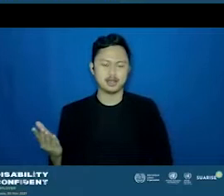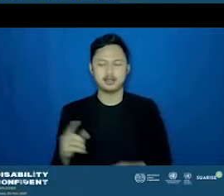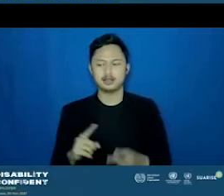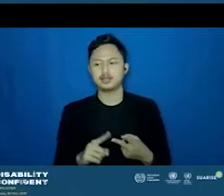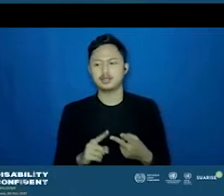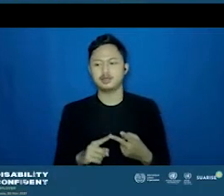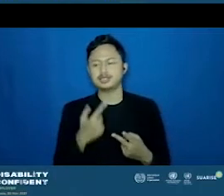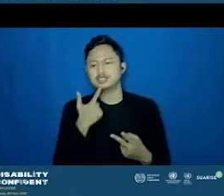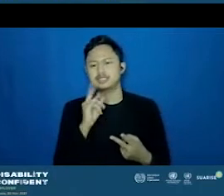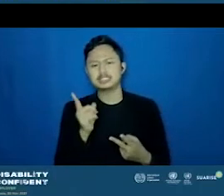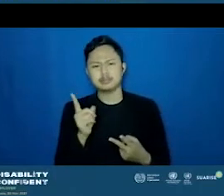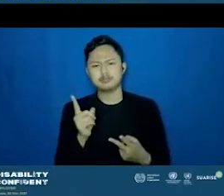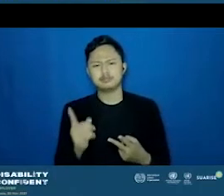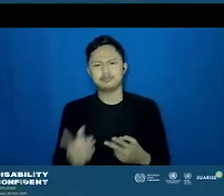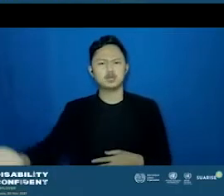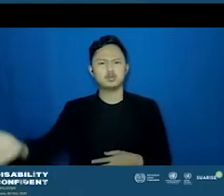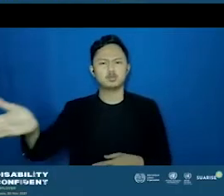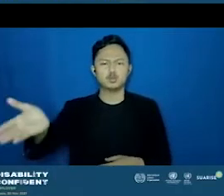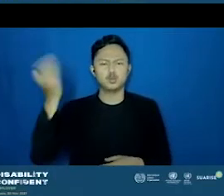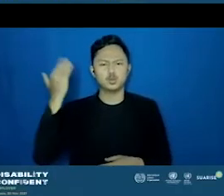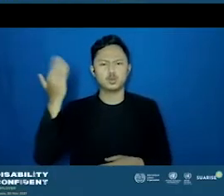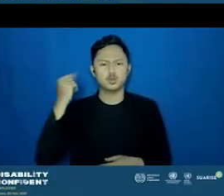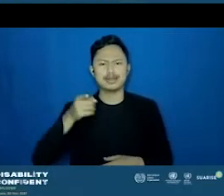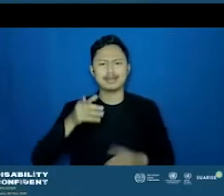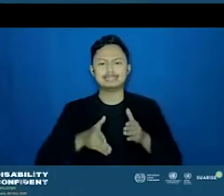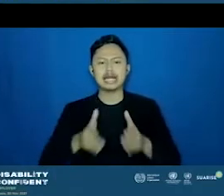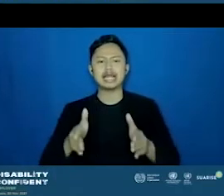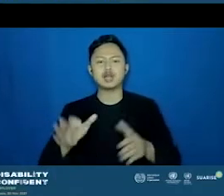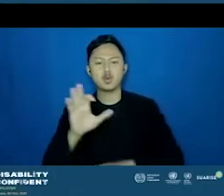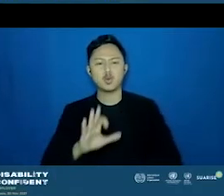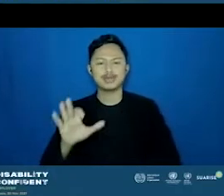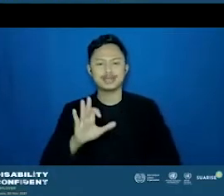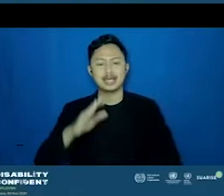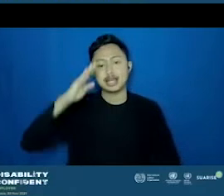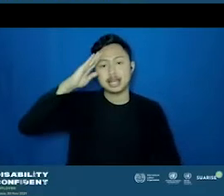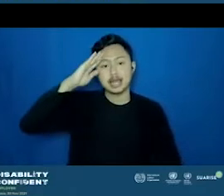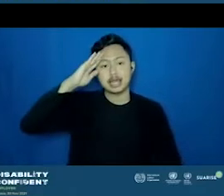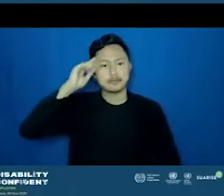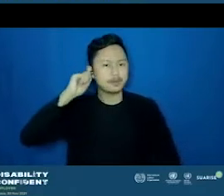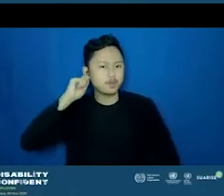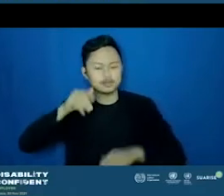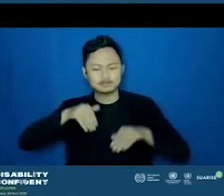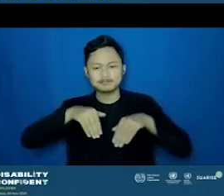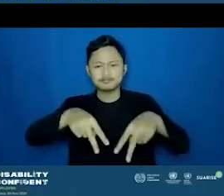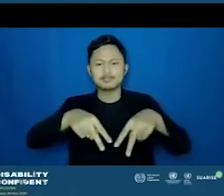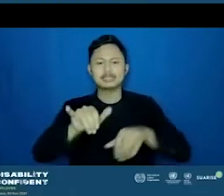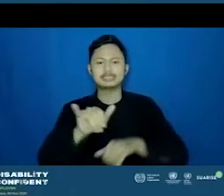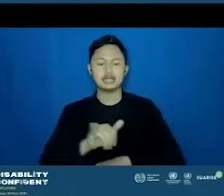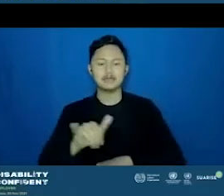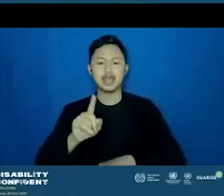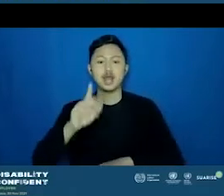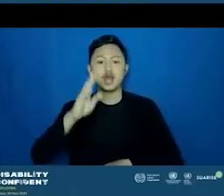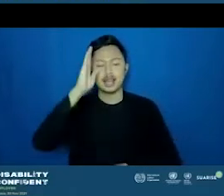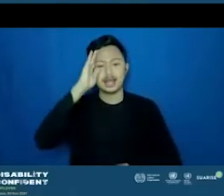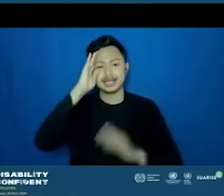Karena kebetulan waktu itu tuh jalan menuju toilet, laki-laki dan perempuan itu sama. Bedanya cuma toilet laki-laki ke